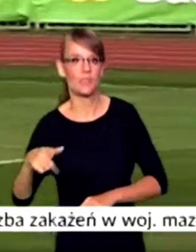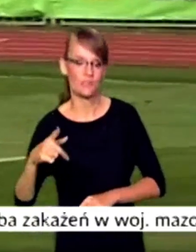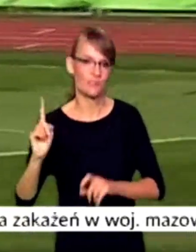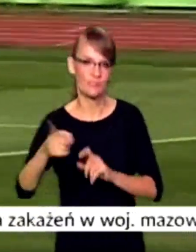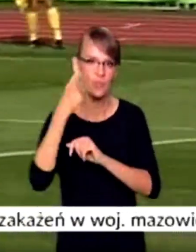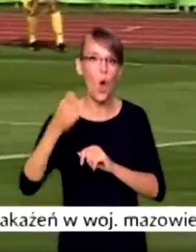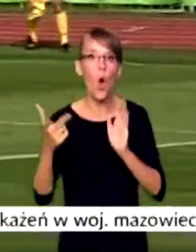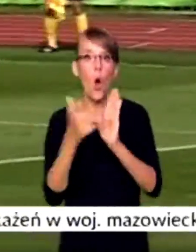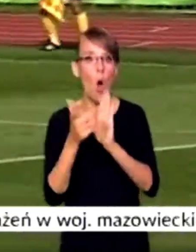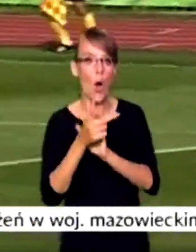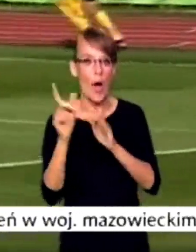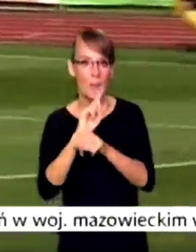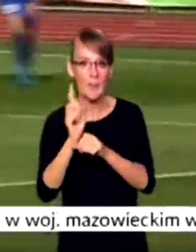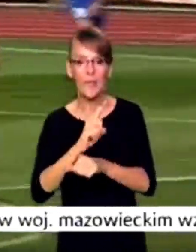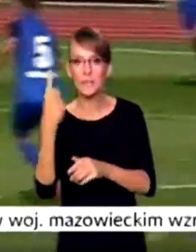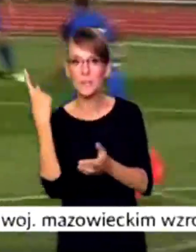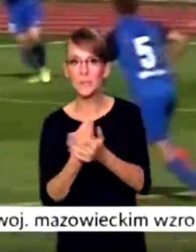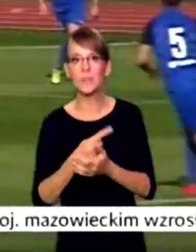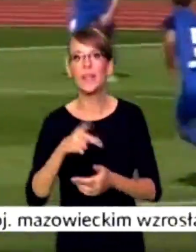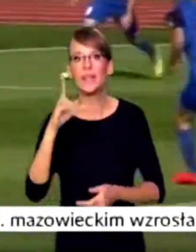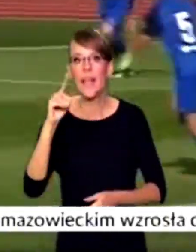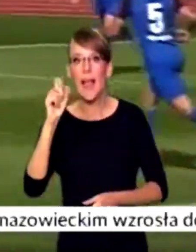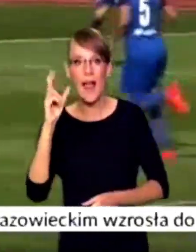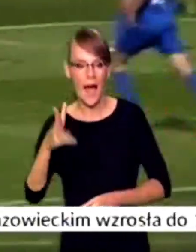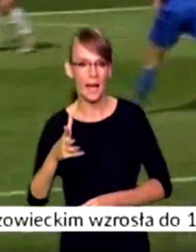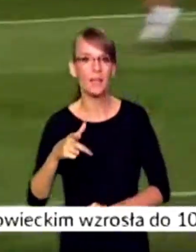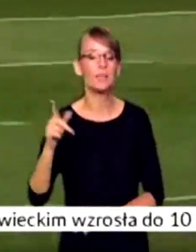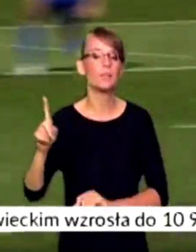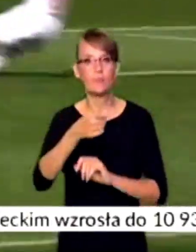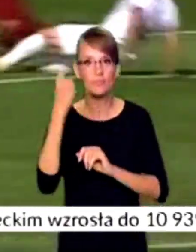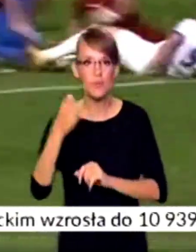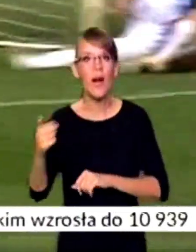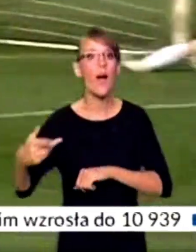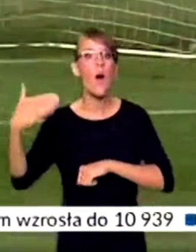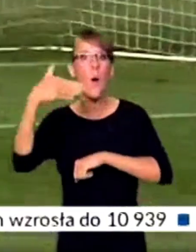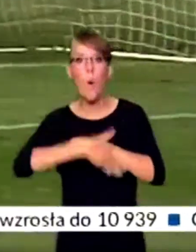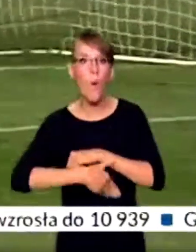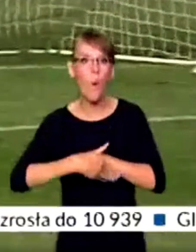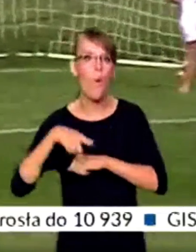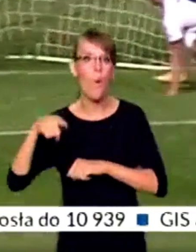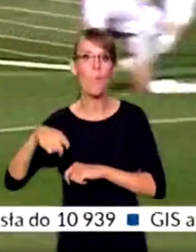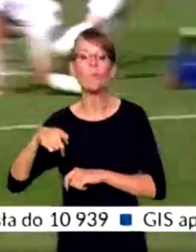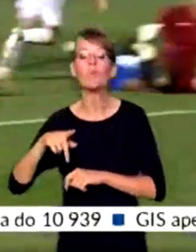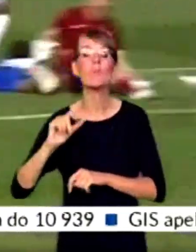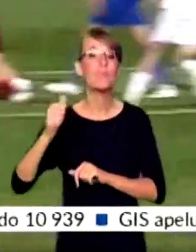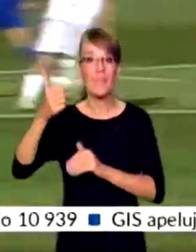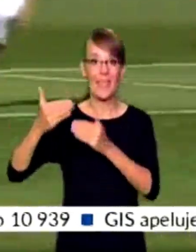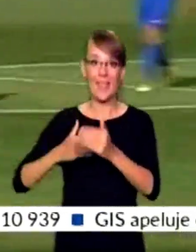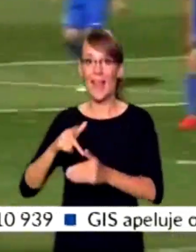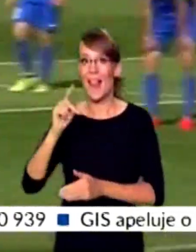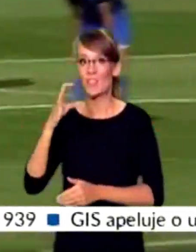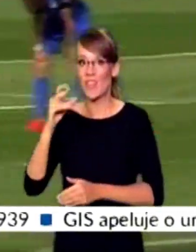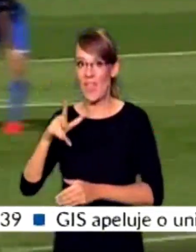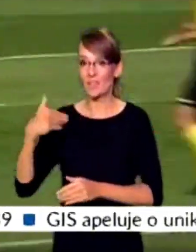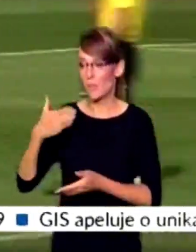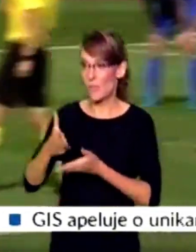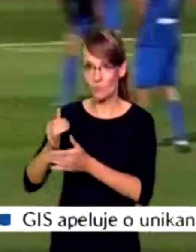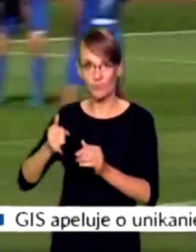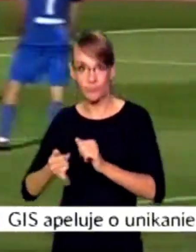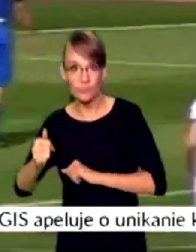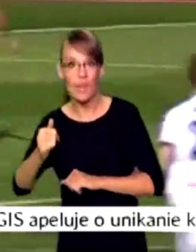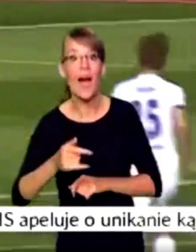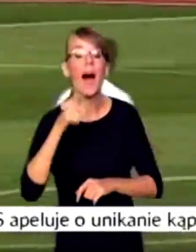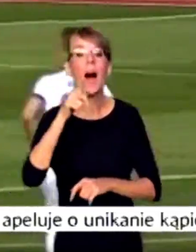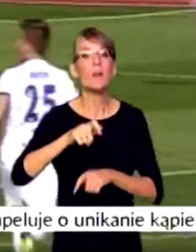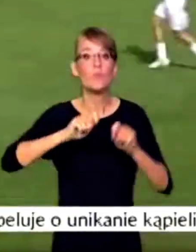skutecznym egzekutorem okazał się Michał Kielak, który zakończył akcję rozpoczętą przez Dominika Leśniewskiego. Jeszcze przed